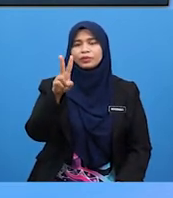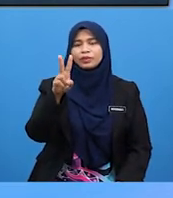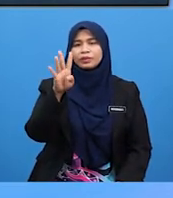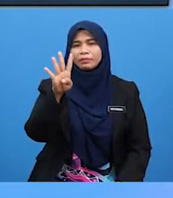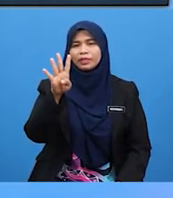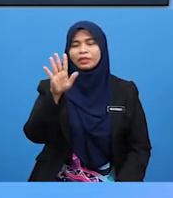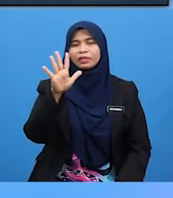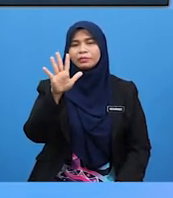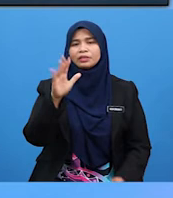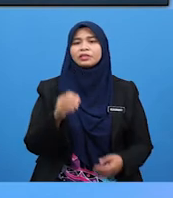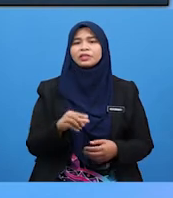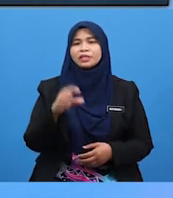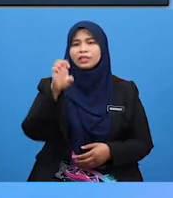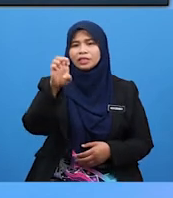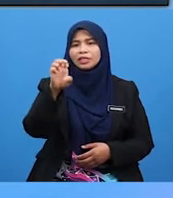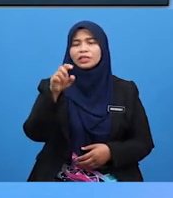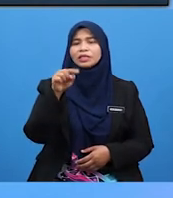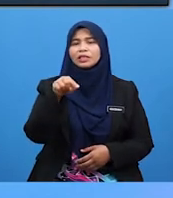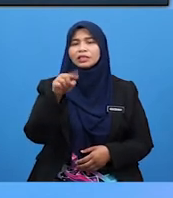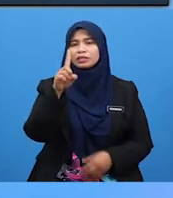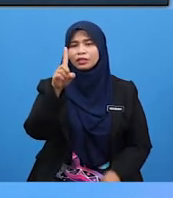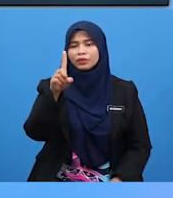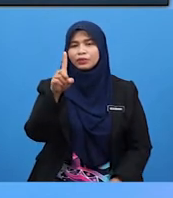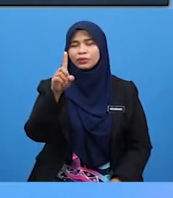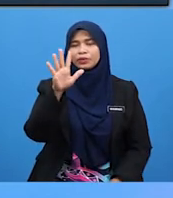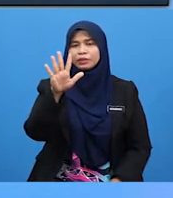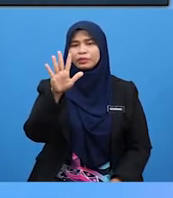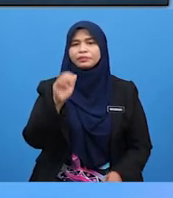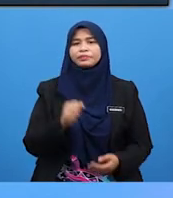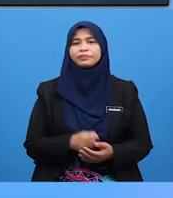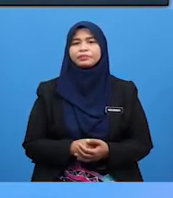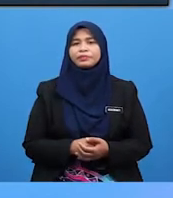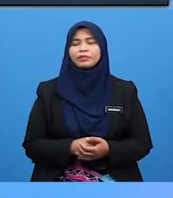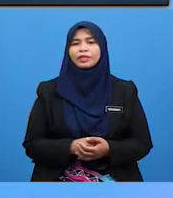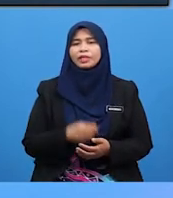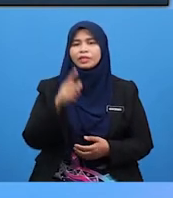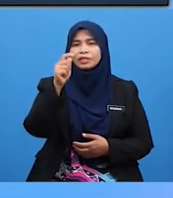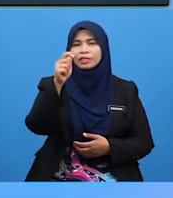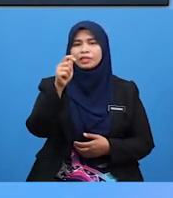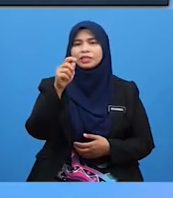I.15 T